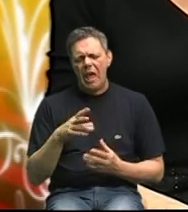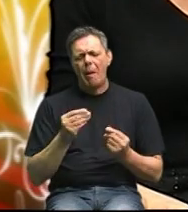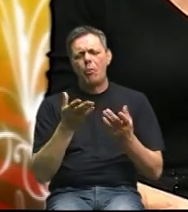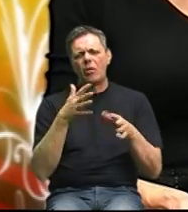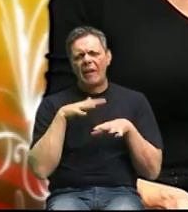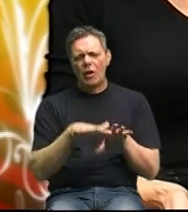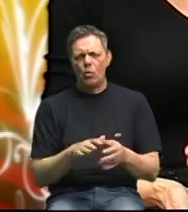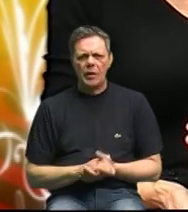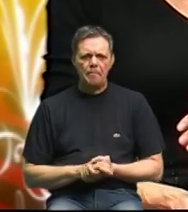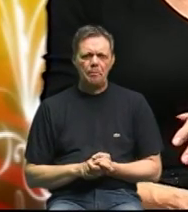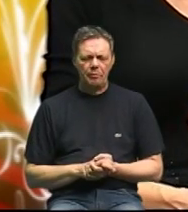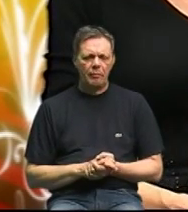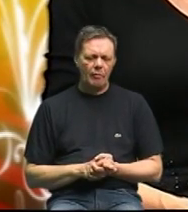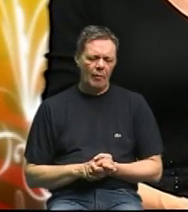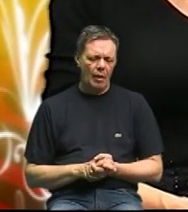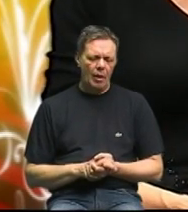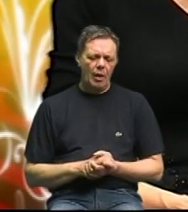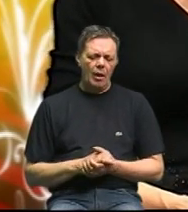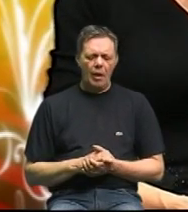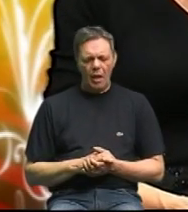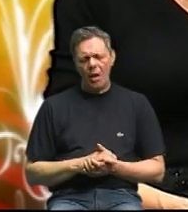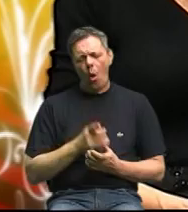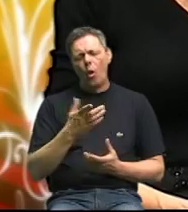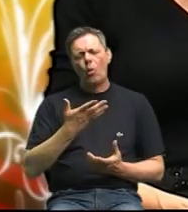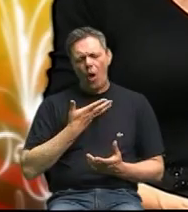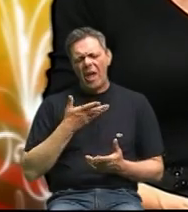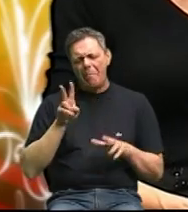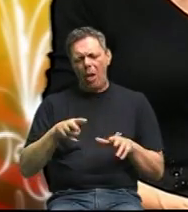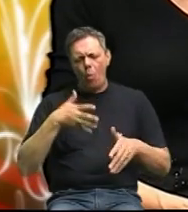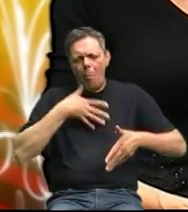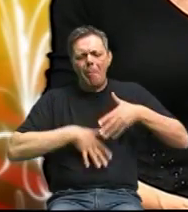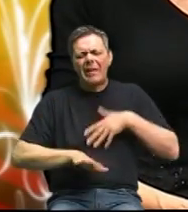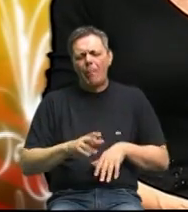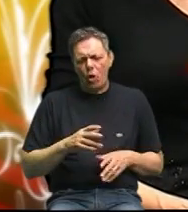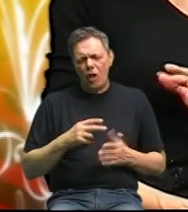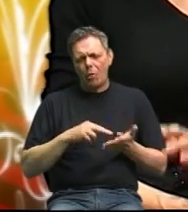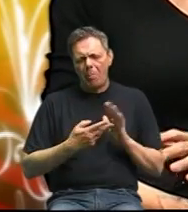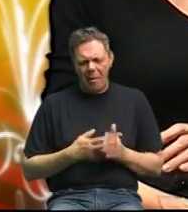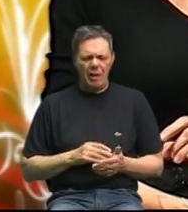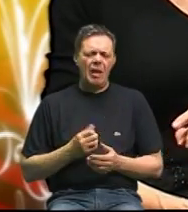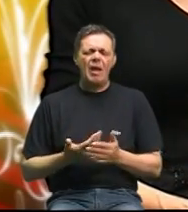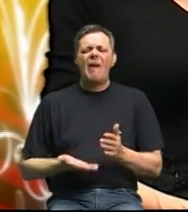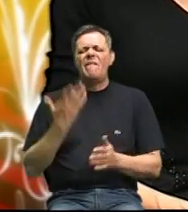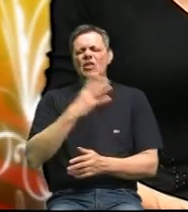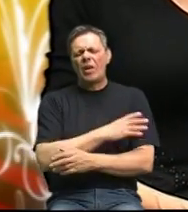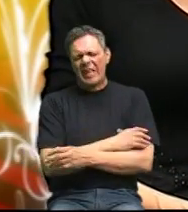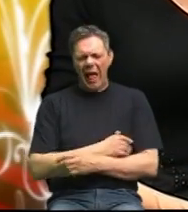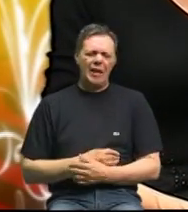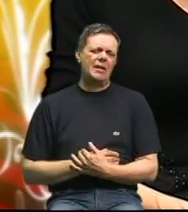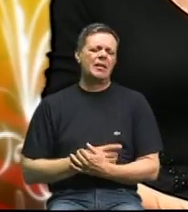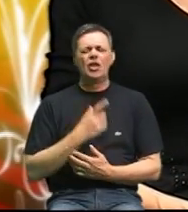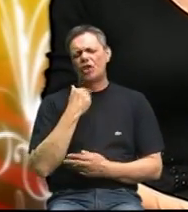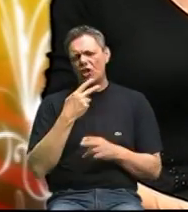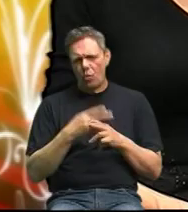često koji dobiju metaboličke probleme diabetes ili visoki krni tlak i počnu